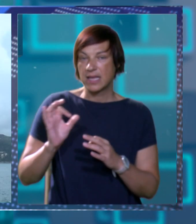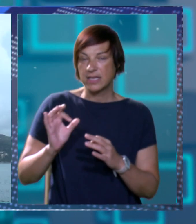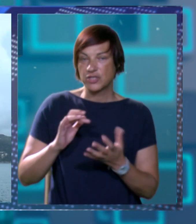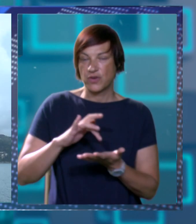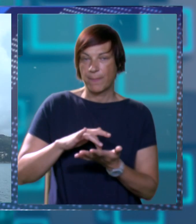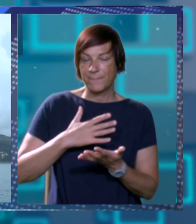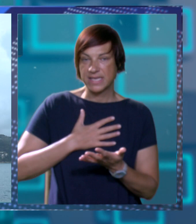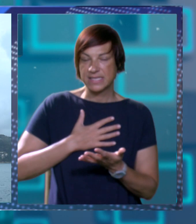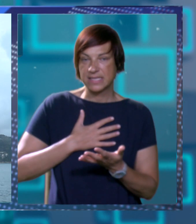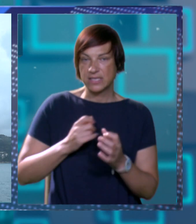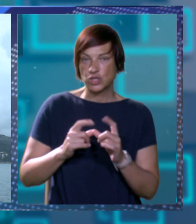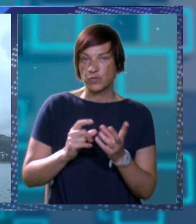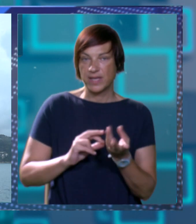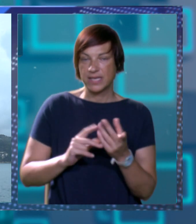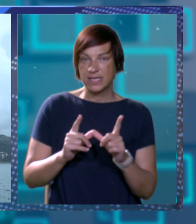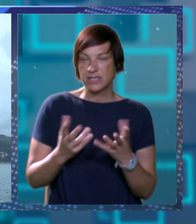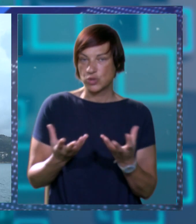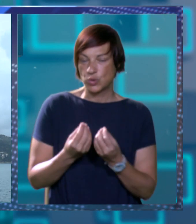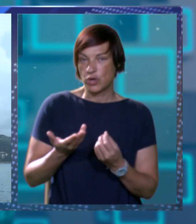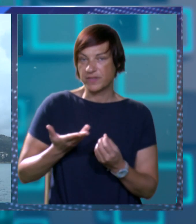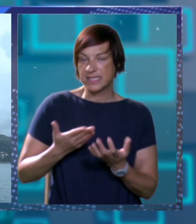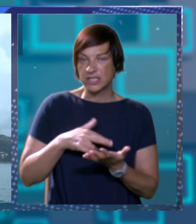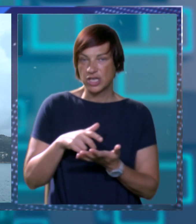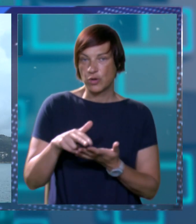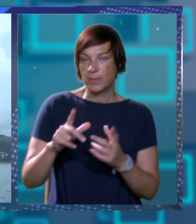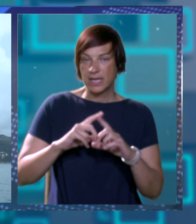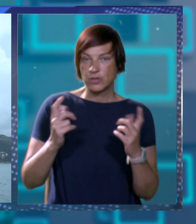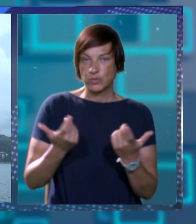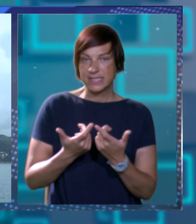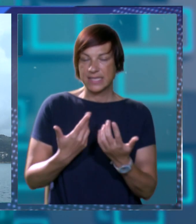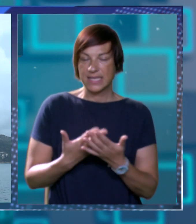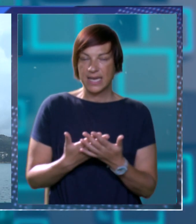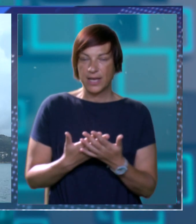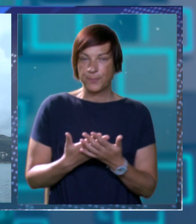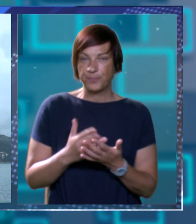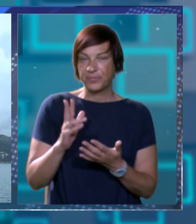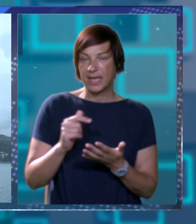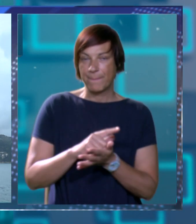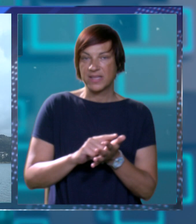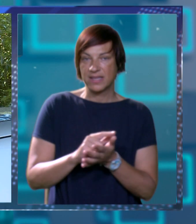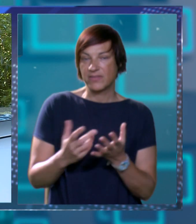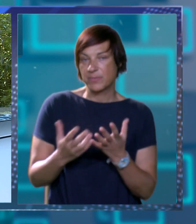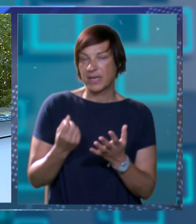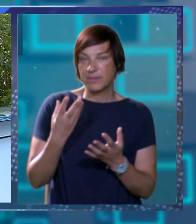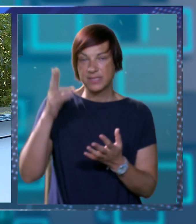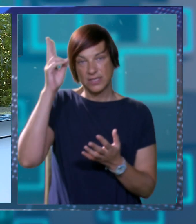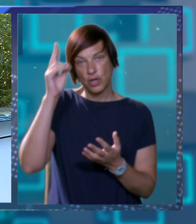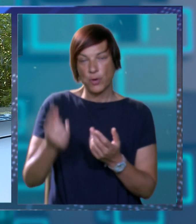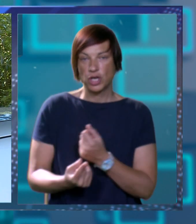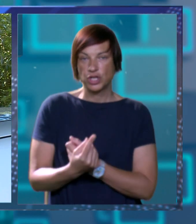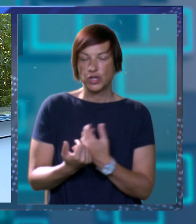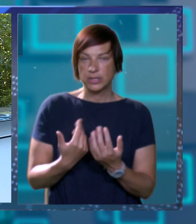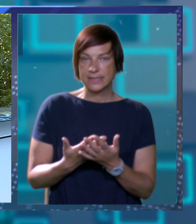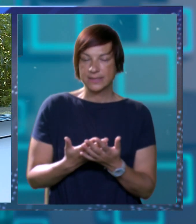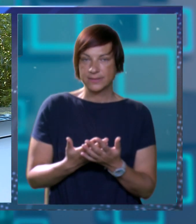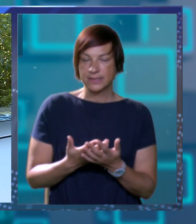čvor mjesto za našu suveninicu dakle a novi sadržaj uopće obilazku zidina koji bi se dogodio Umate li neki vremenski okvir kad bi se to moglo dogoditi?